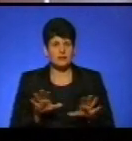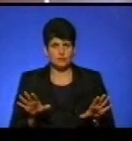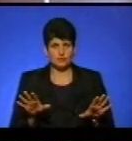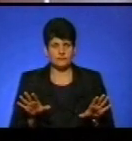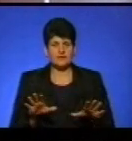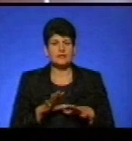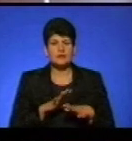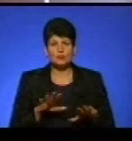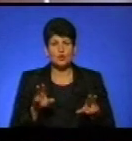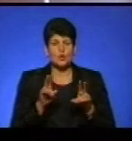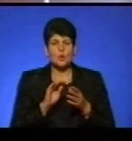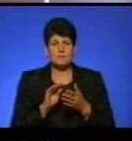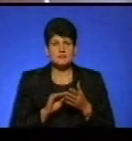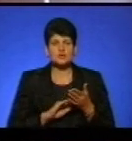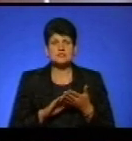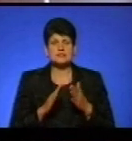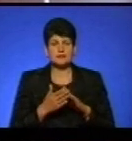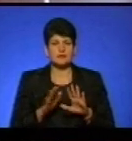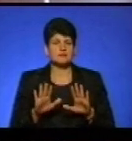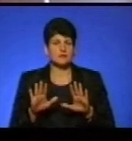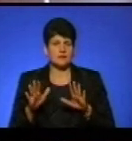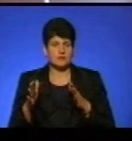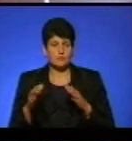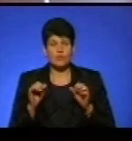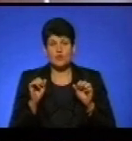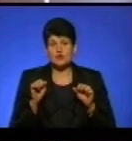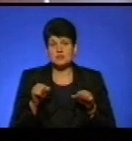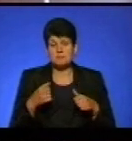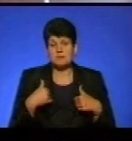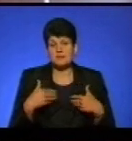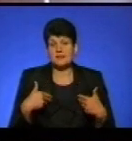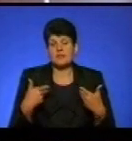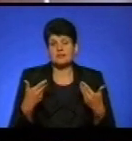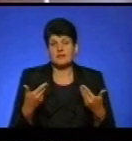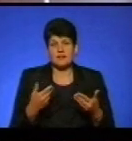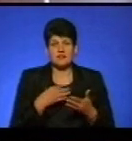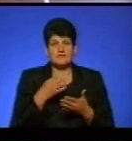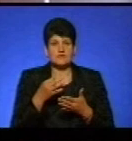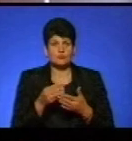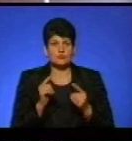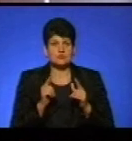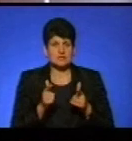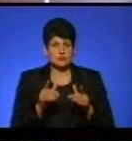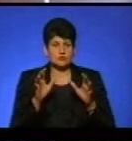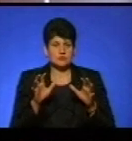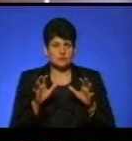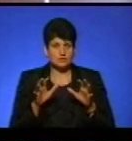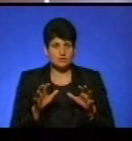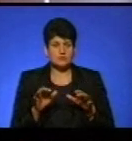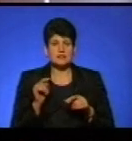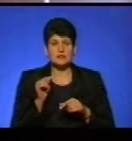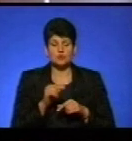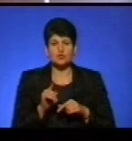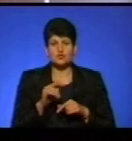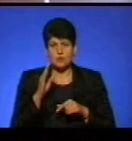Не було описано ситуації, яка склалася. Можливо, б ми надали відповідь згідно чинного законодавства, для того,